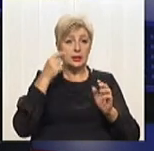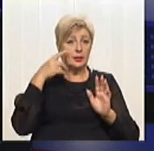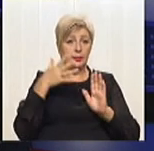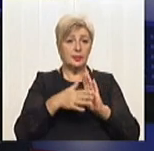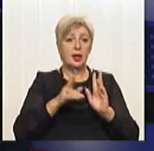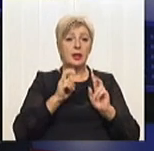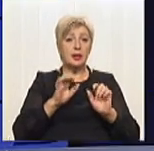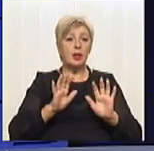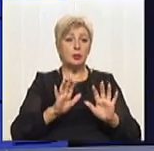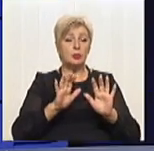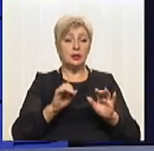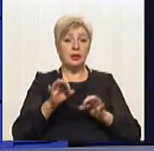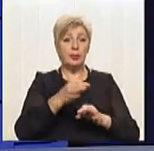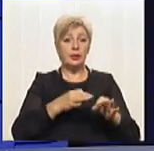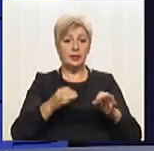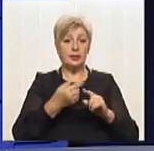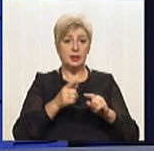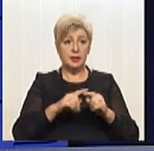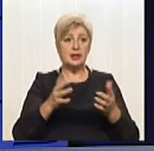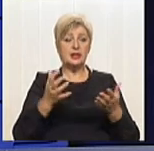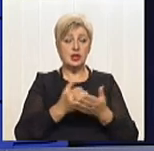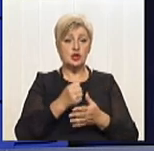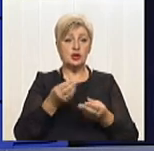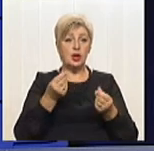проекти, на які вже вони змогли знайти кошти.